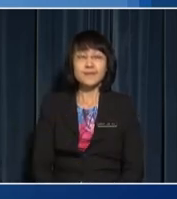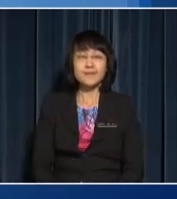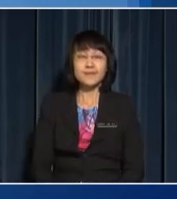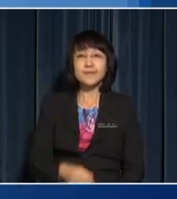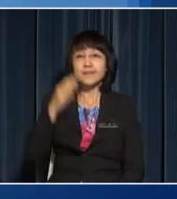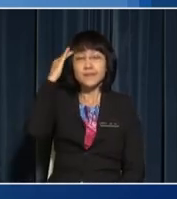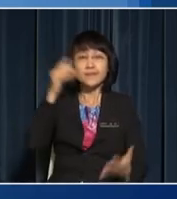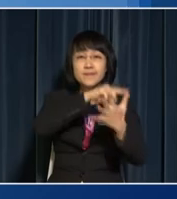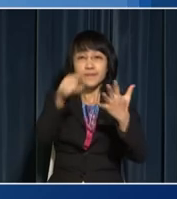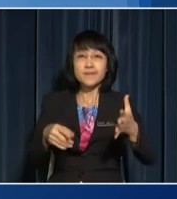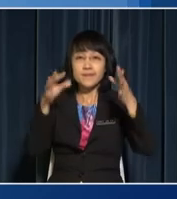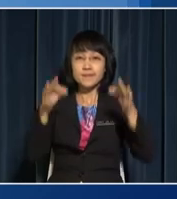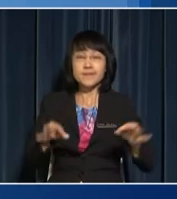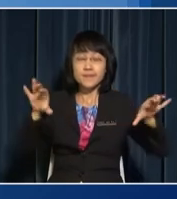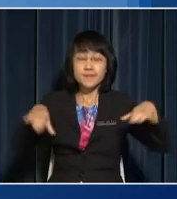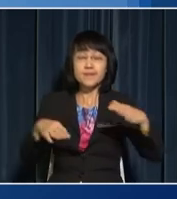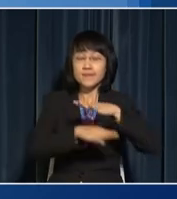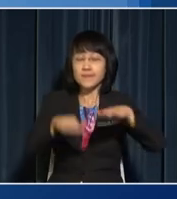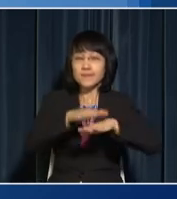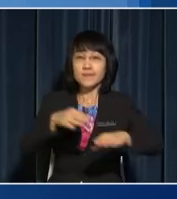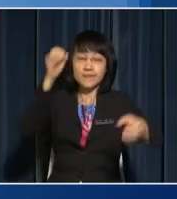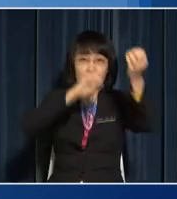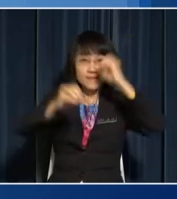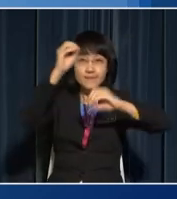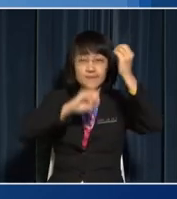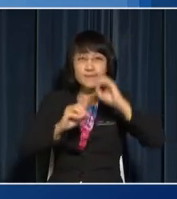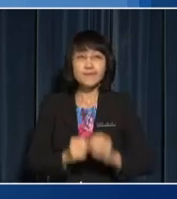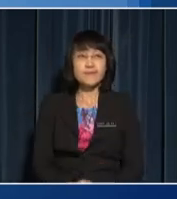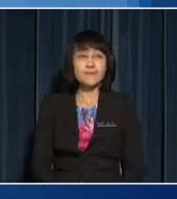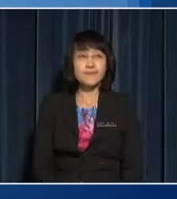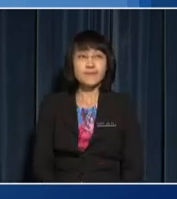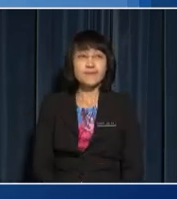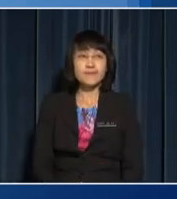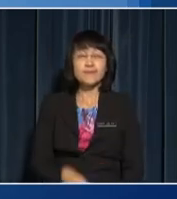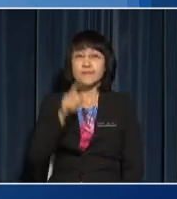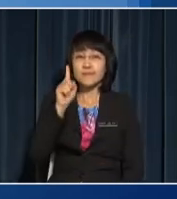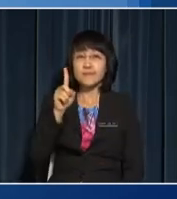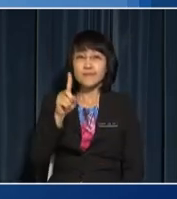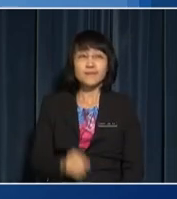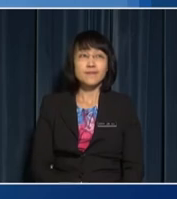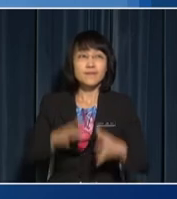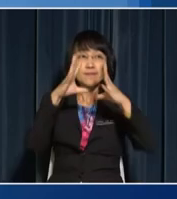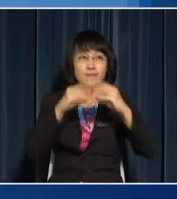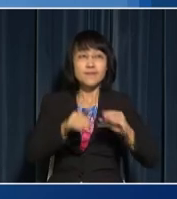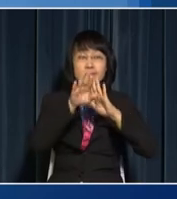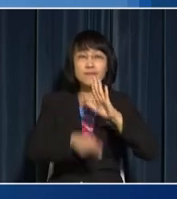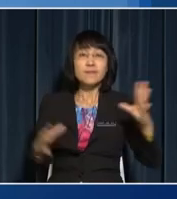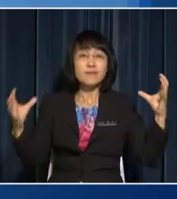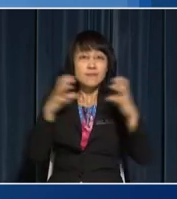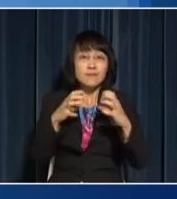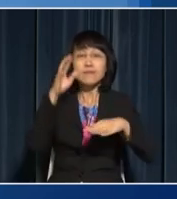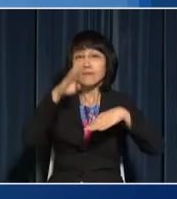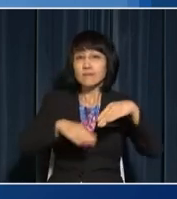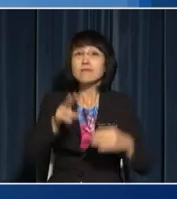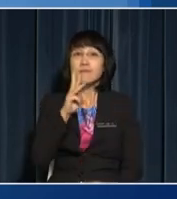inferences made based on the observation 1. The sponge is less